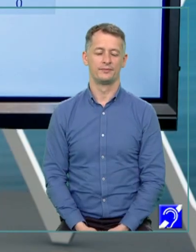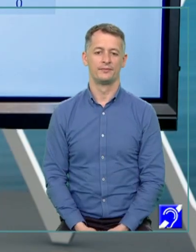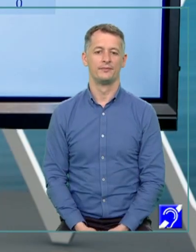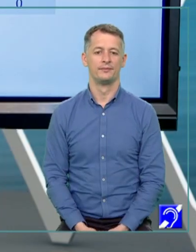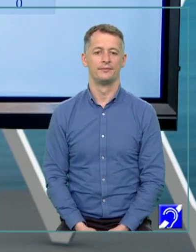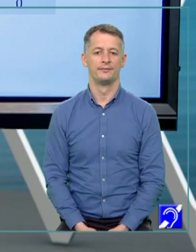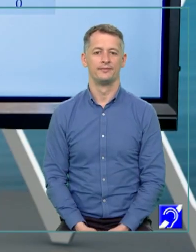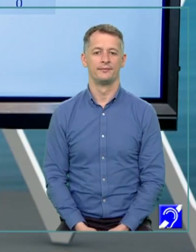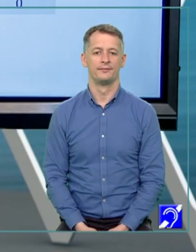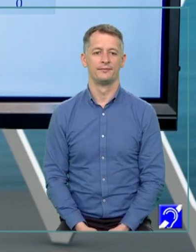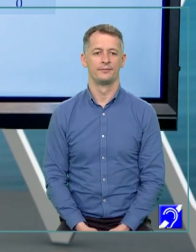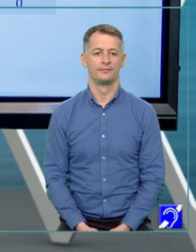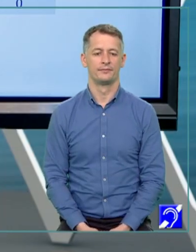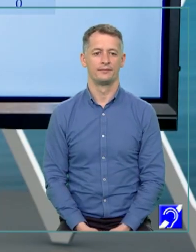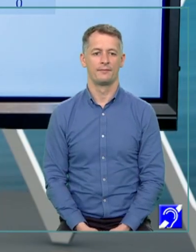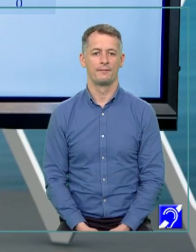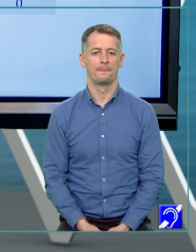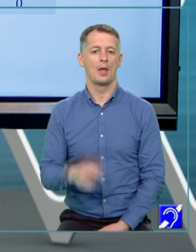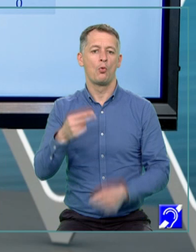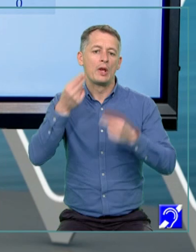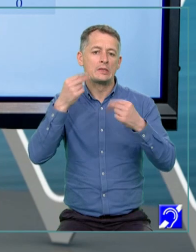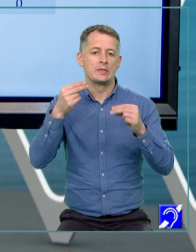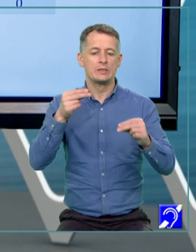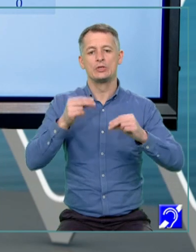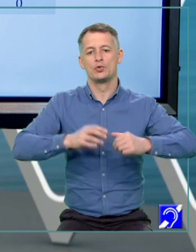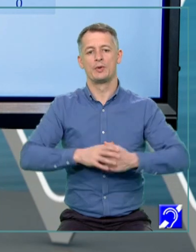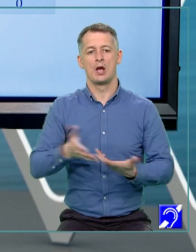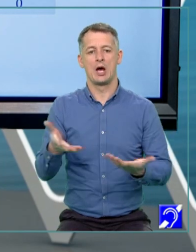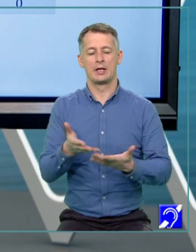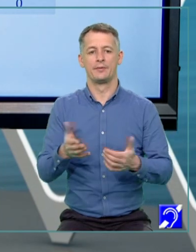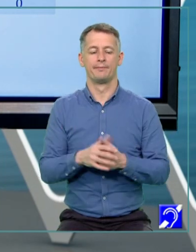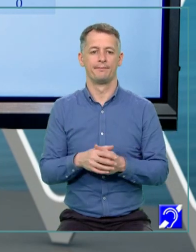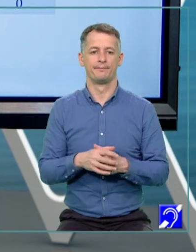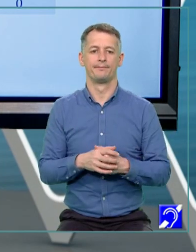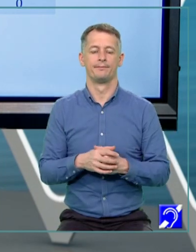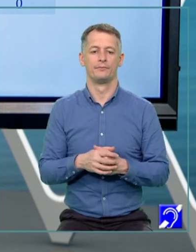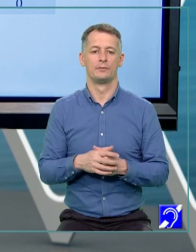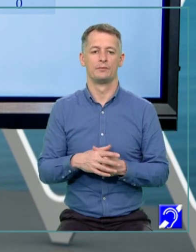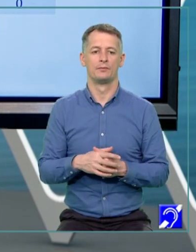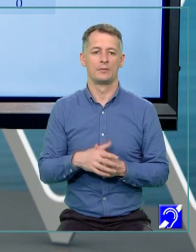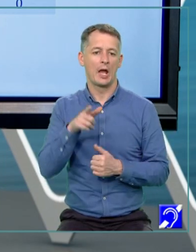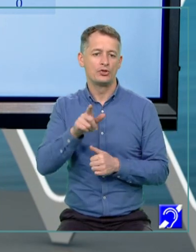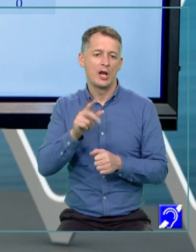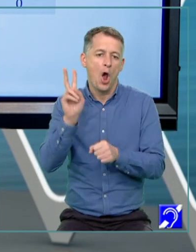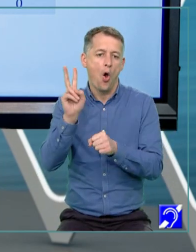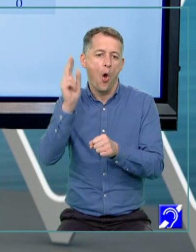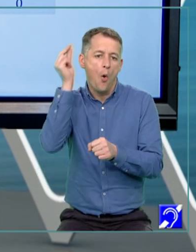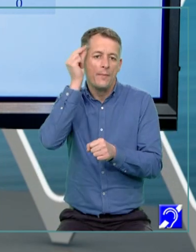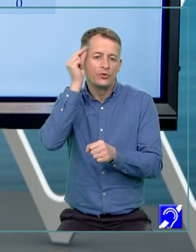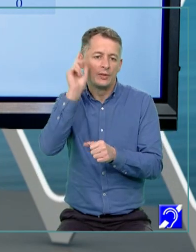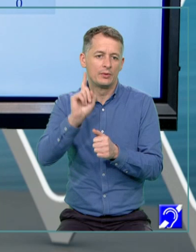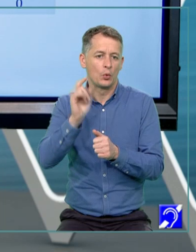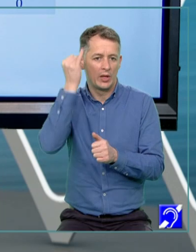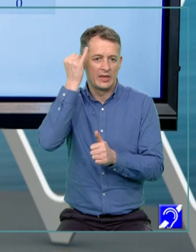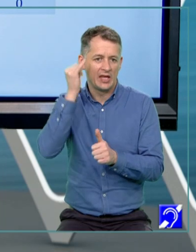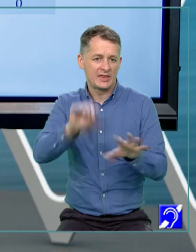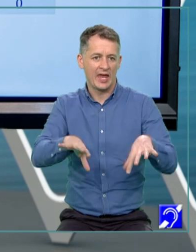la un exercițiu în care, de fapt și de drept, ne obișnuim cu ideea